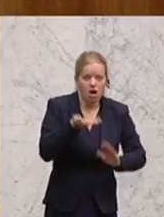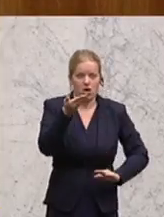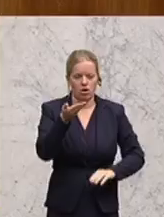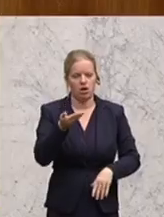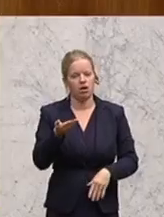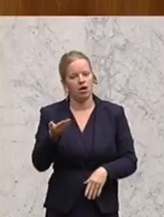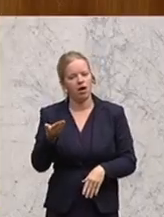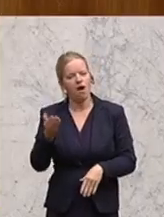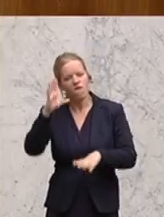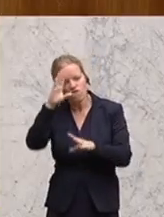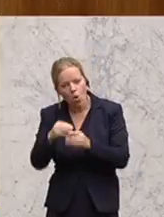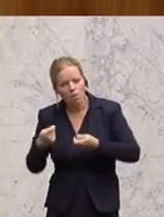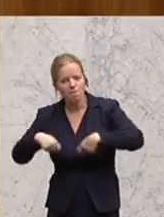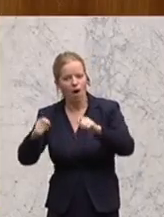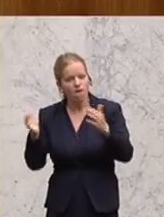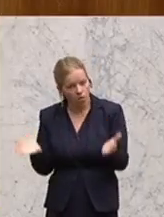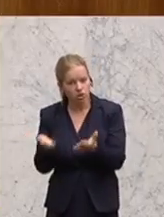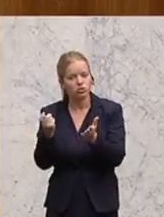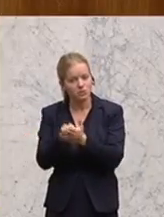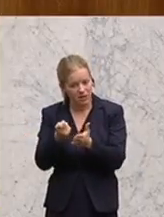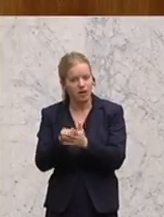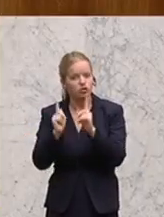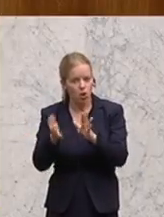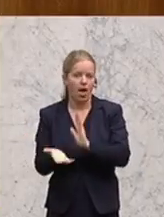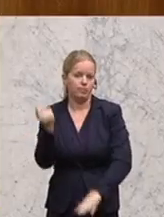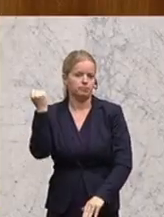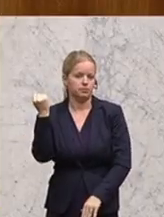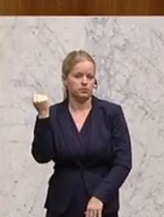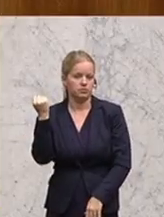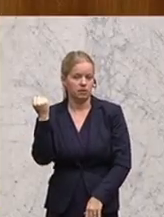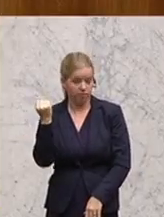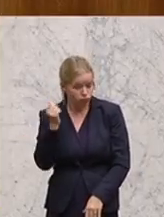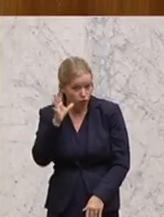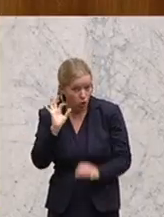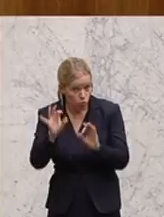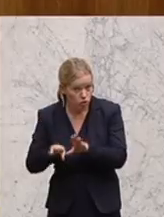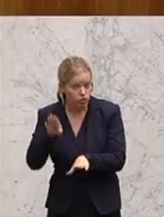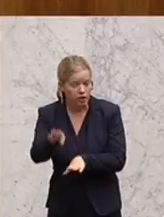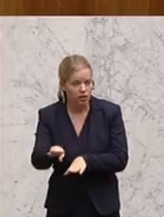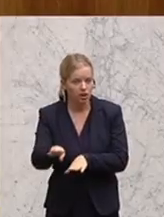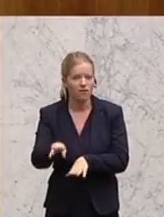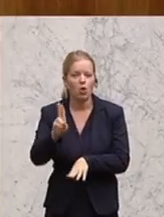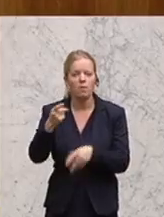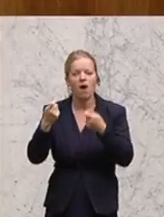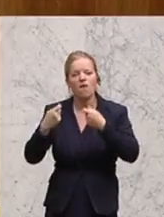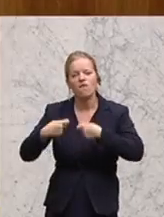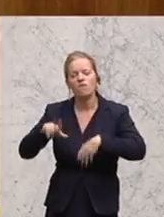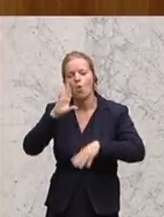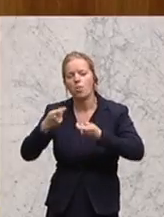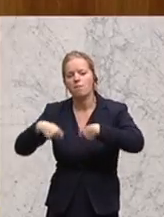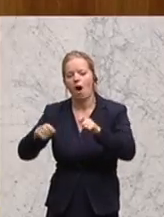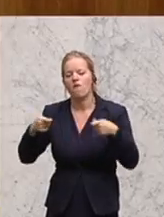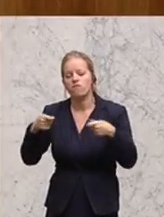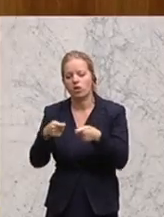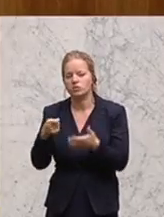Wohnbauförderungsbeitrages wäre ein Schritt in die richtige Richtung, da der Wohnbauförderungsbeitrag ohnehin nicht mehr